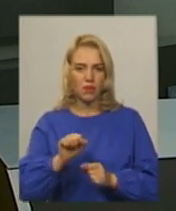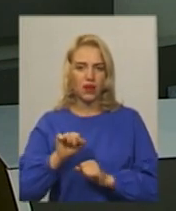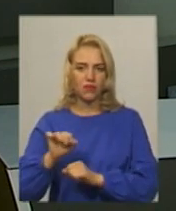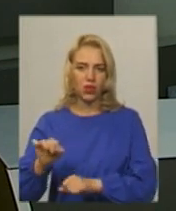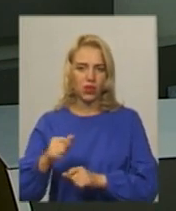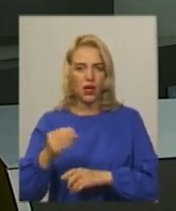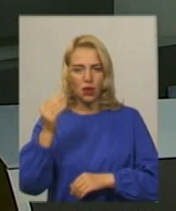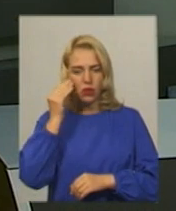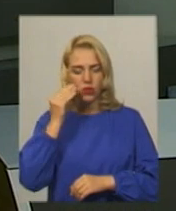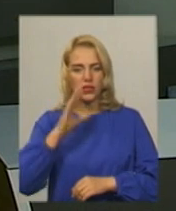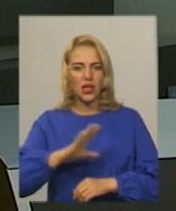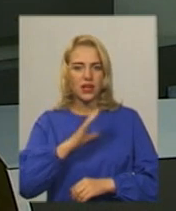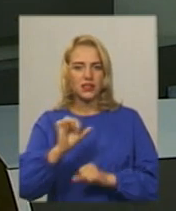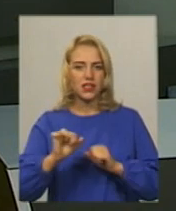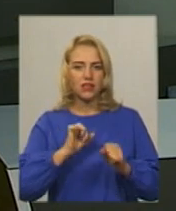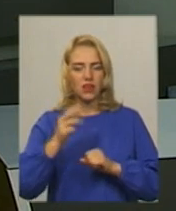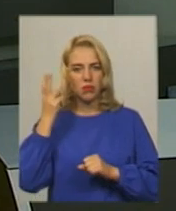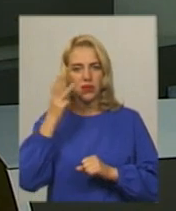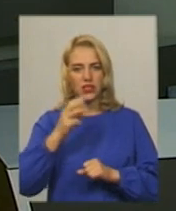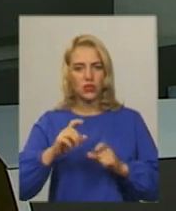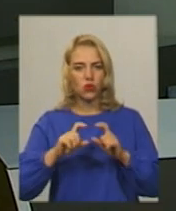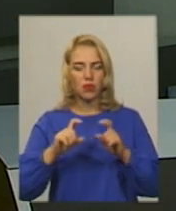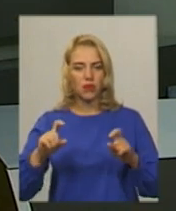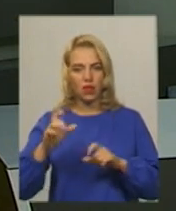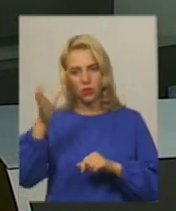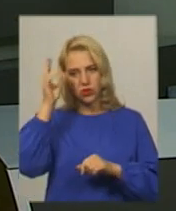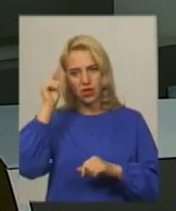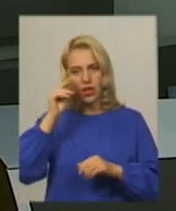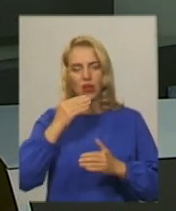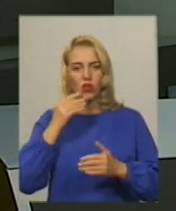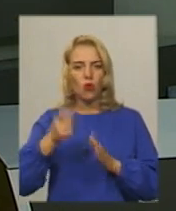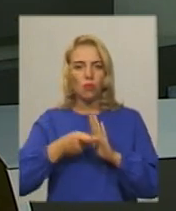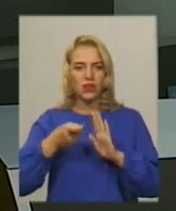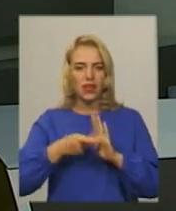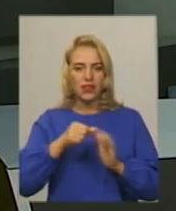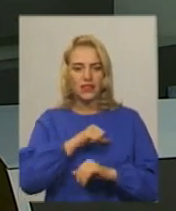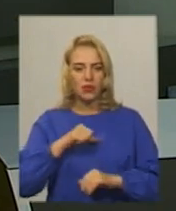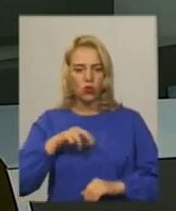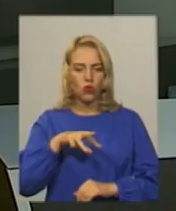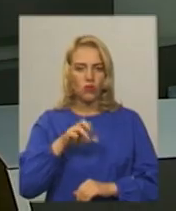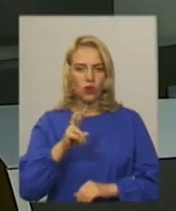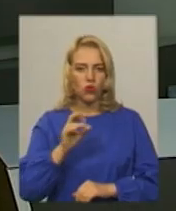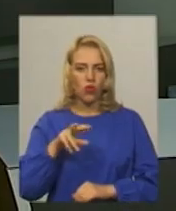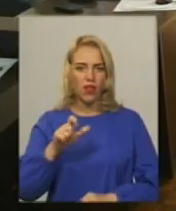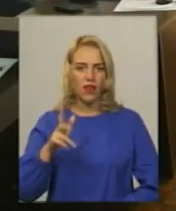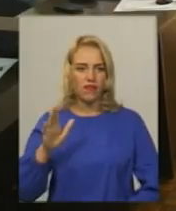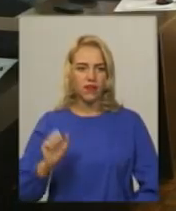-керівника Хмельницького міського департаменту освіти і науки, допитали самого Романа Миколаєва Подробиці далі в сюжеті